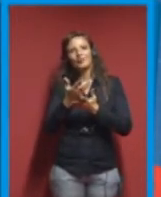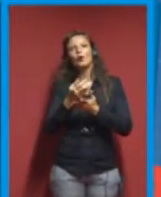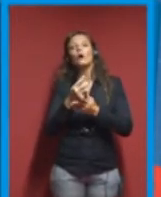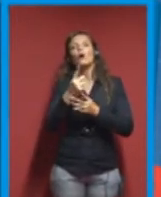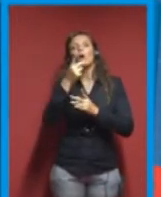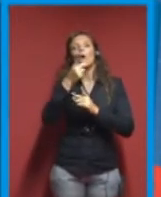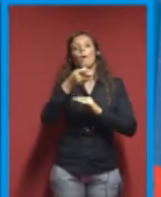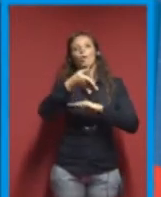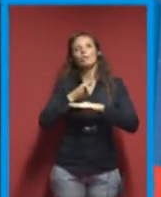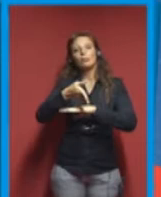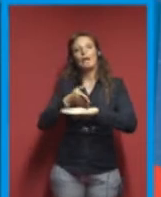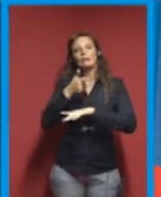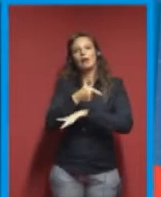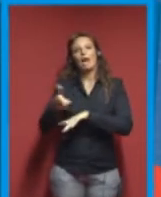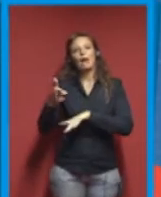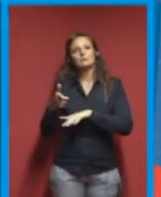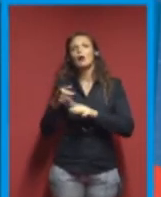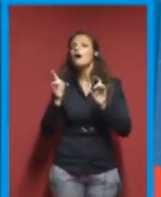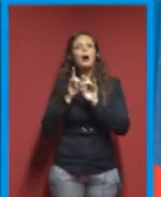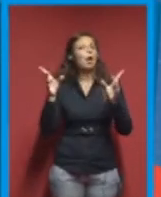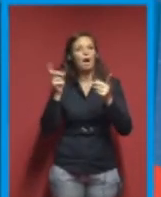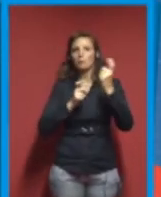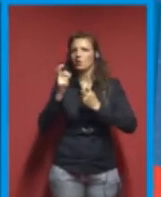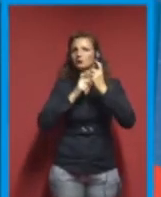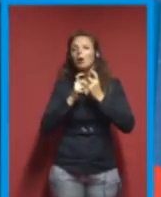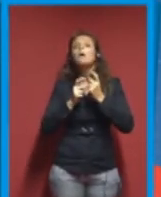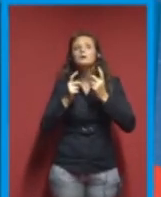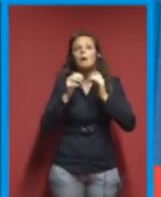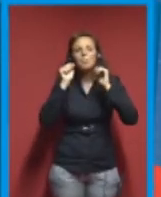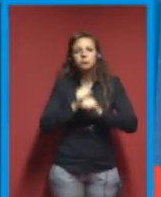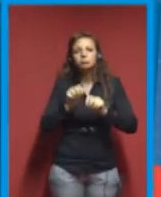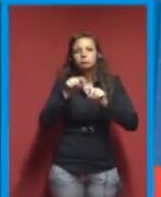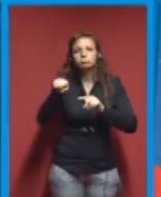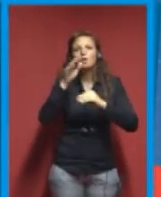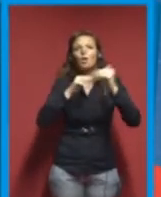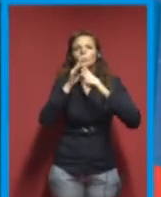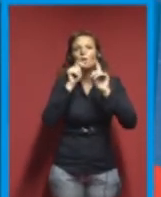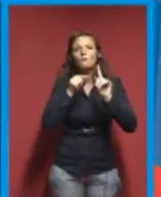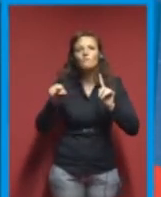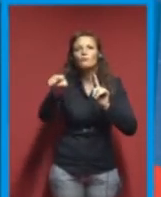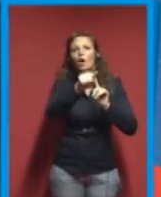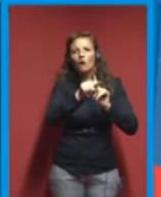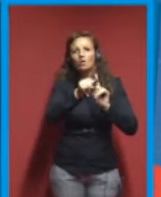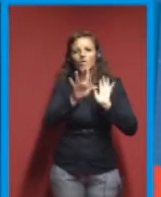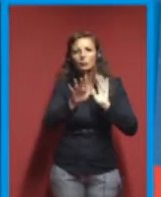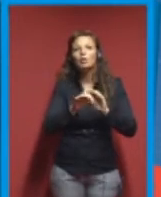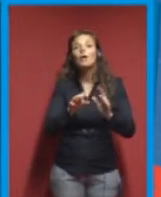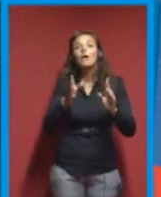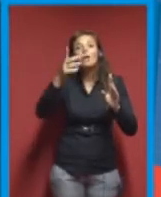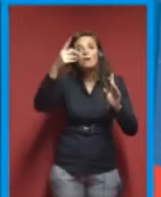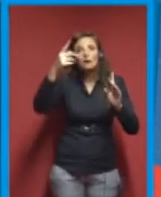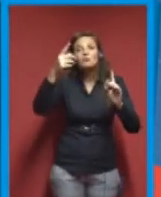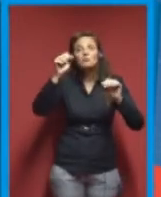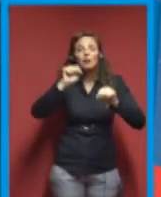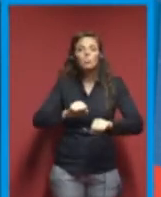laser open source che potete costruire pure voi e può essere utilizzata